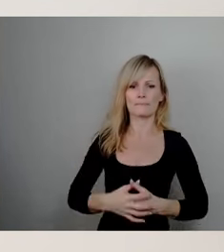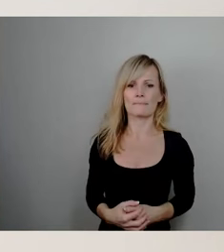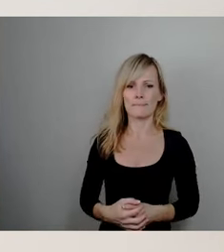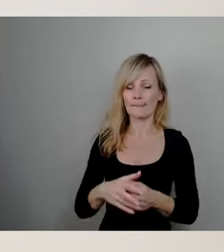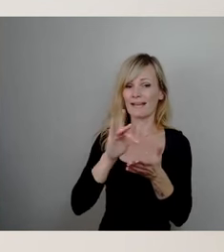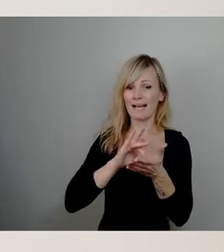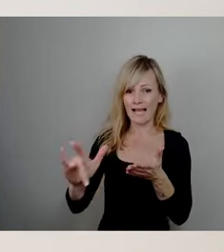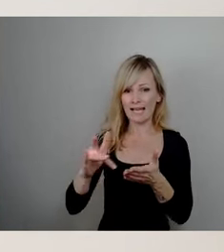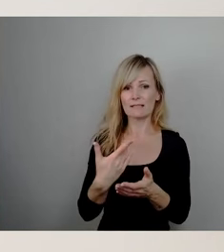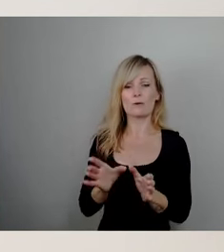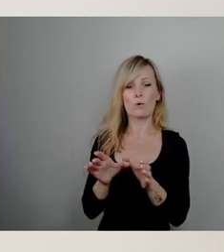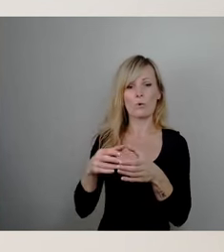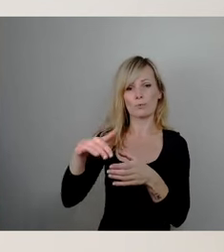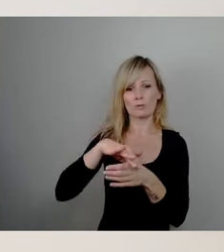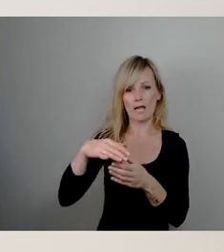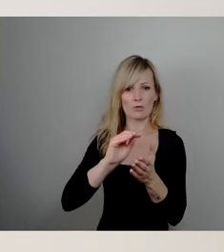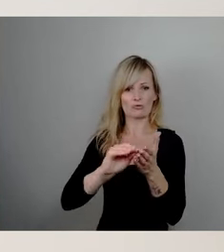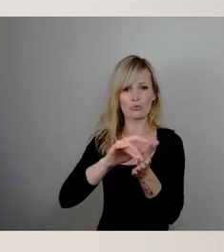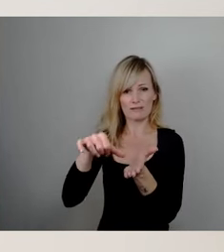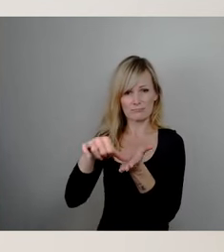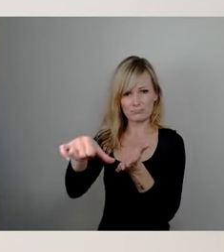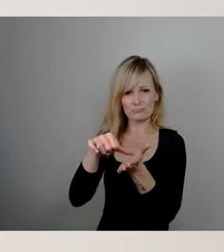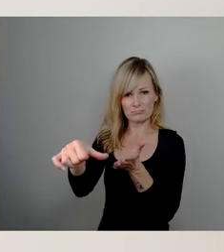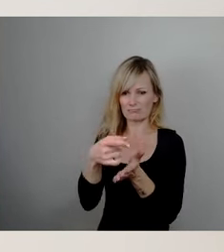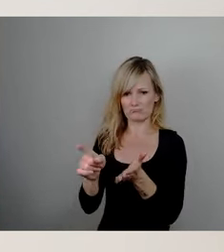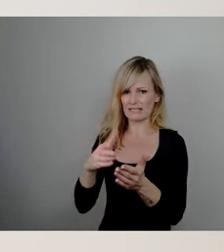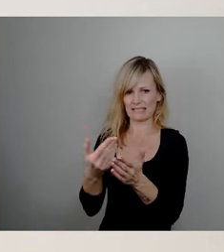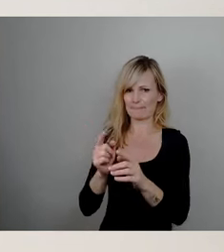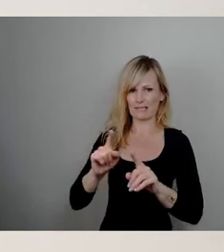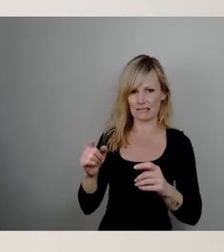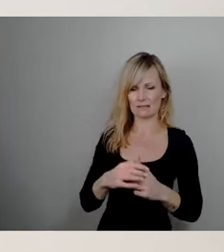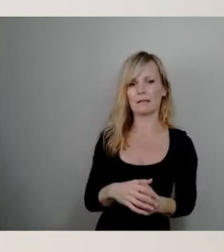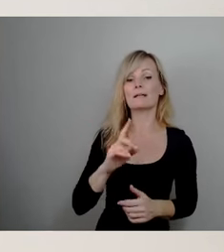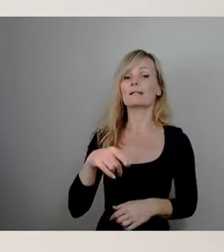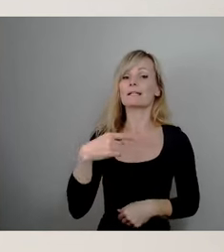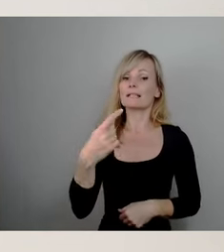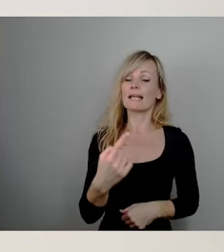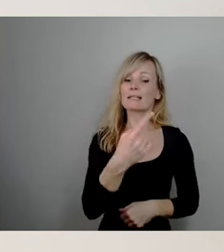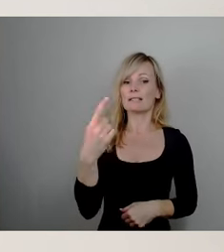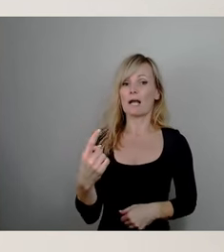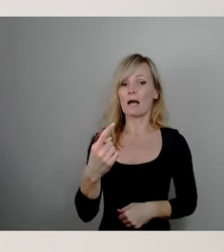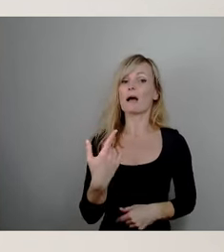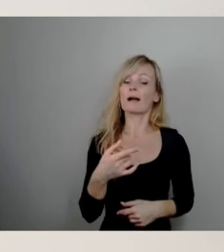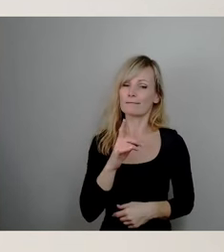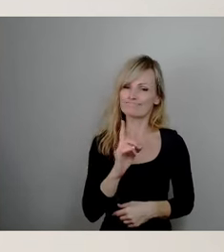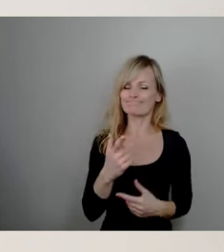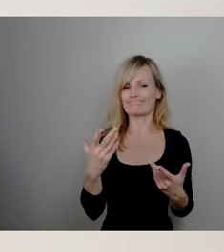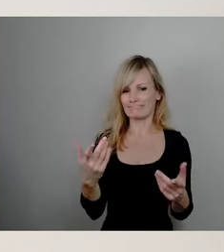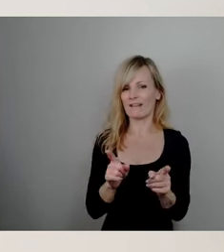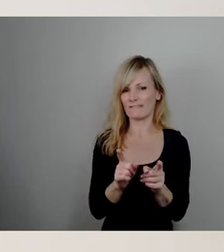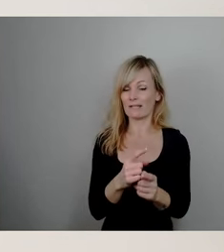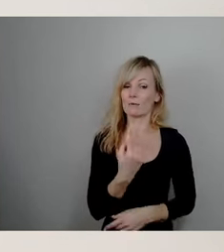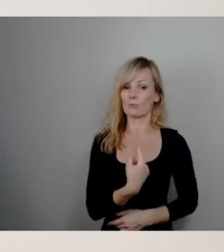finanzierte Schulen gibt es nicht. Im nächsten Jahr wurden allerdings, genauso wie in unserem